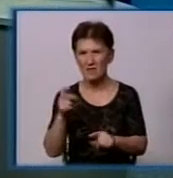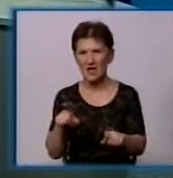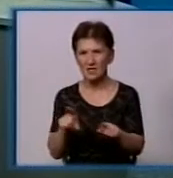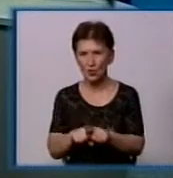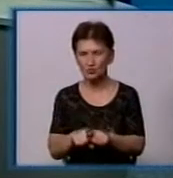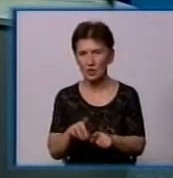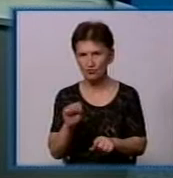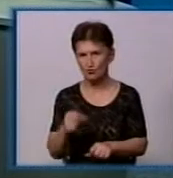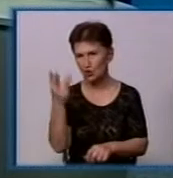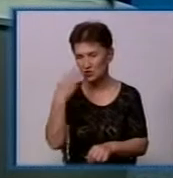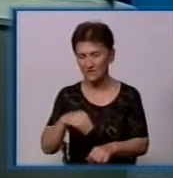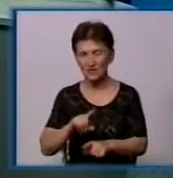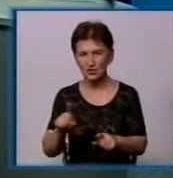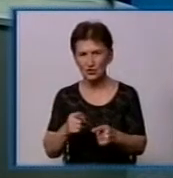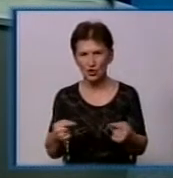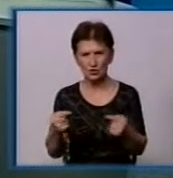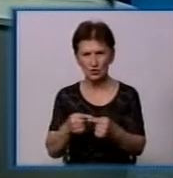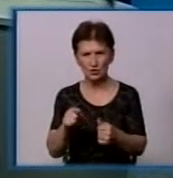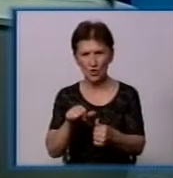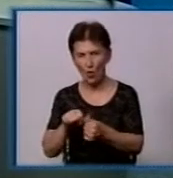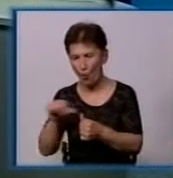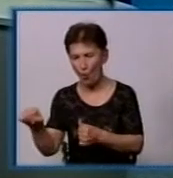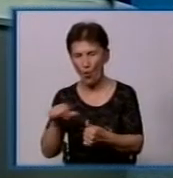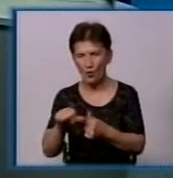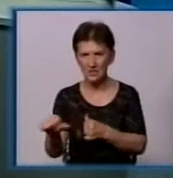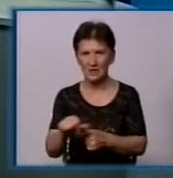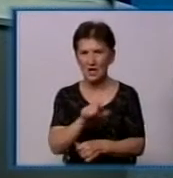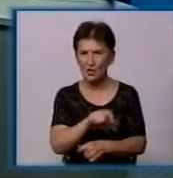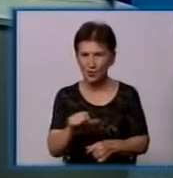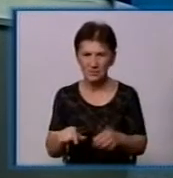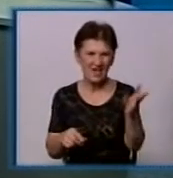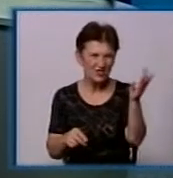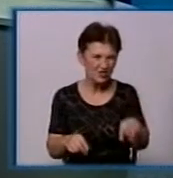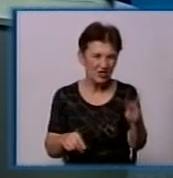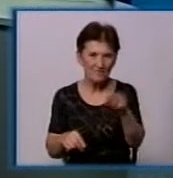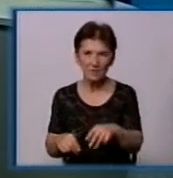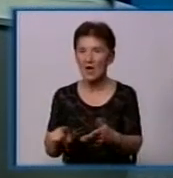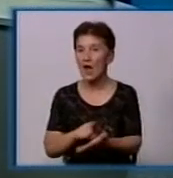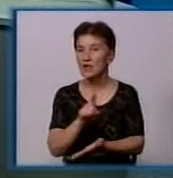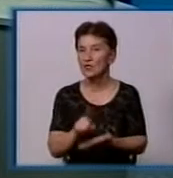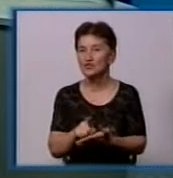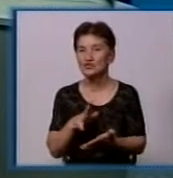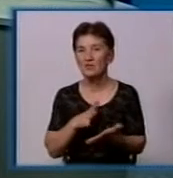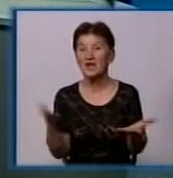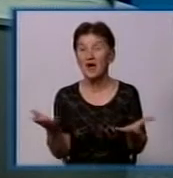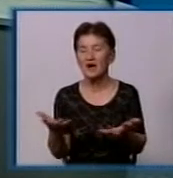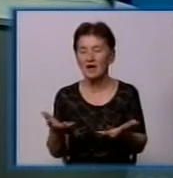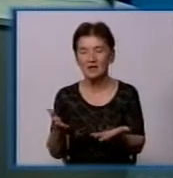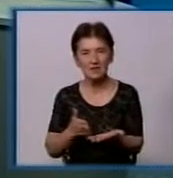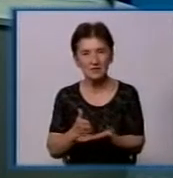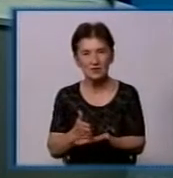штрафувати, щоб це точно збирати отдельно, да, людей штрафувати. Должна бути якась служба, можливо, це